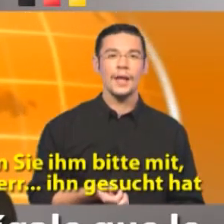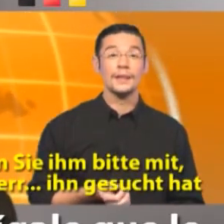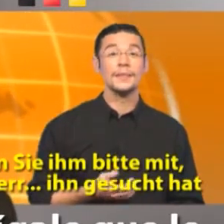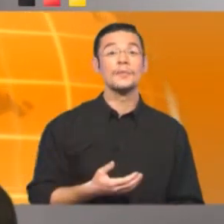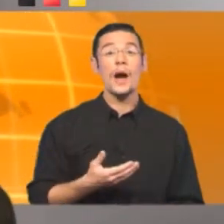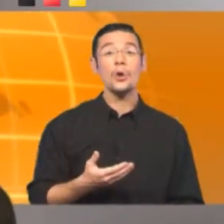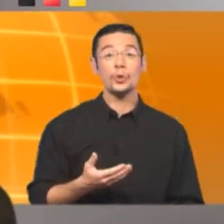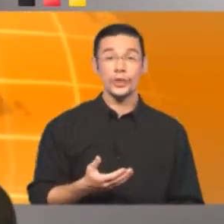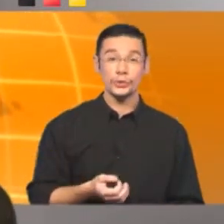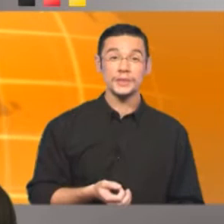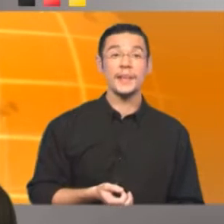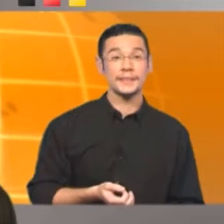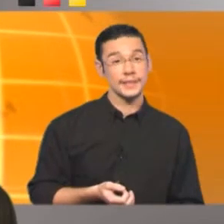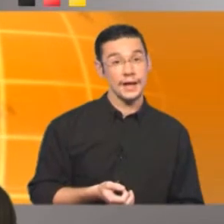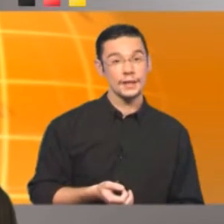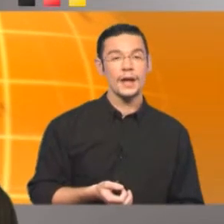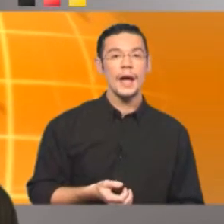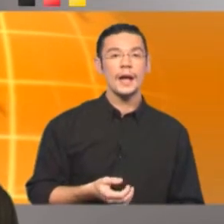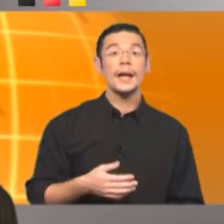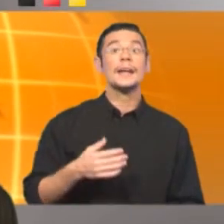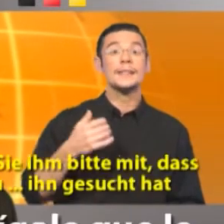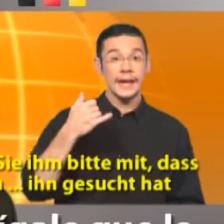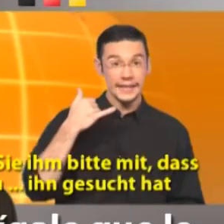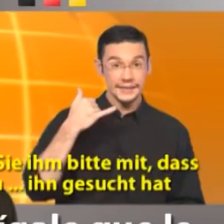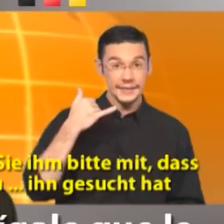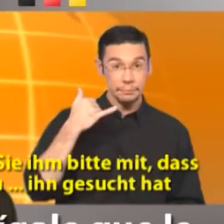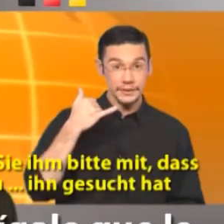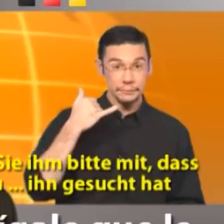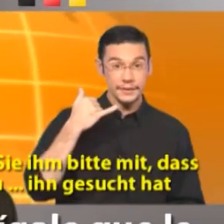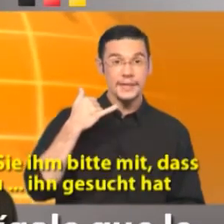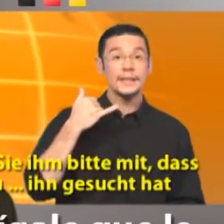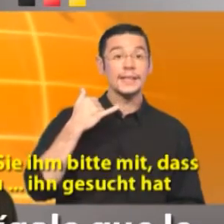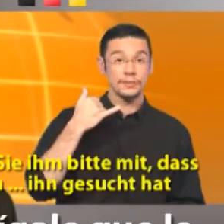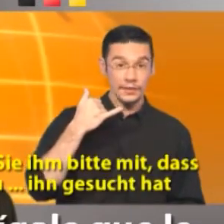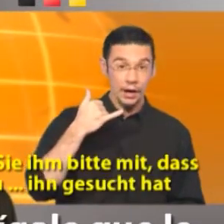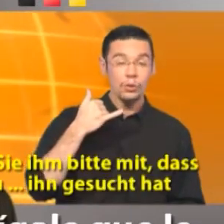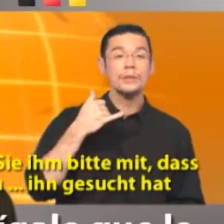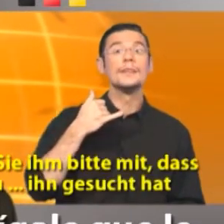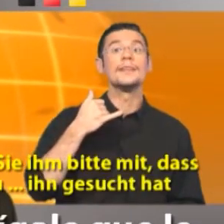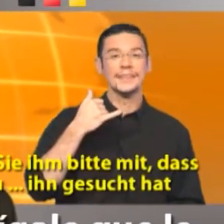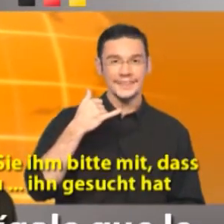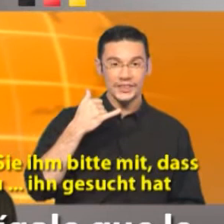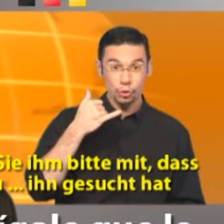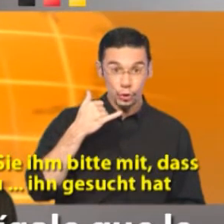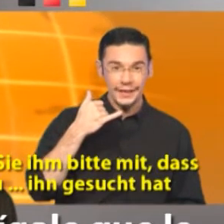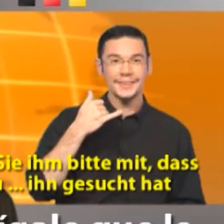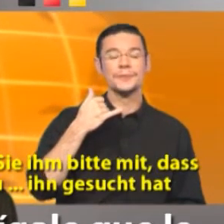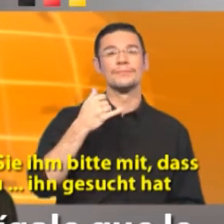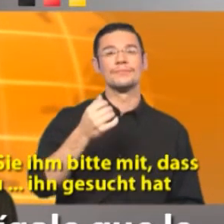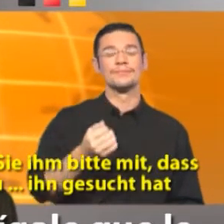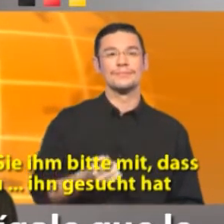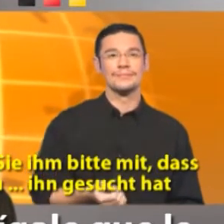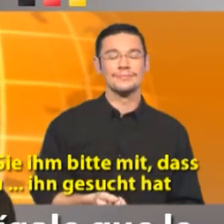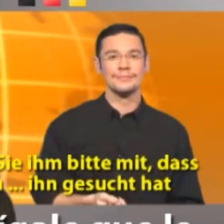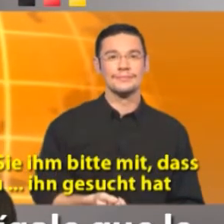Die Frauen unter uns werden sagen Teilen Sie ihm bitte mit, dass Frau ihn gesucht hat